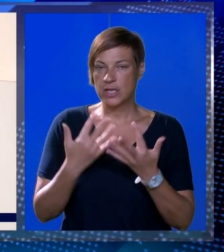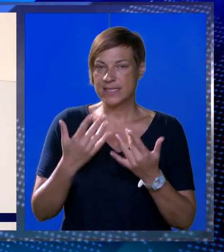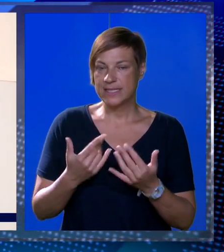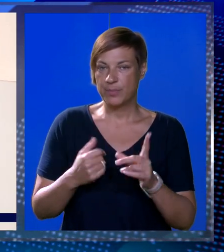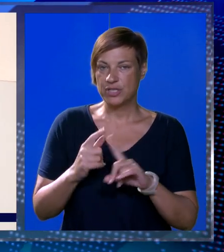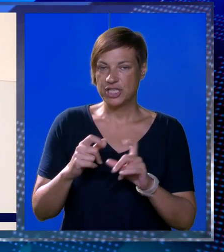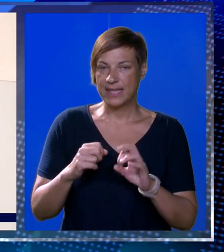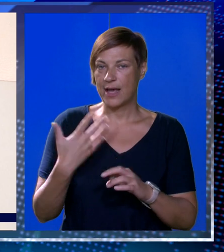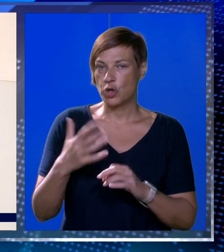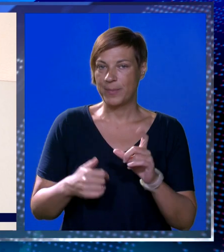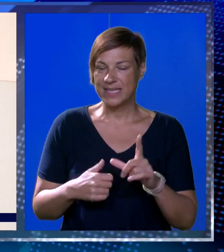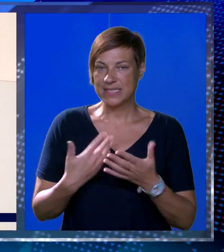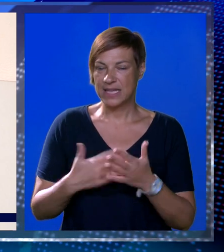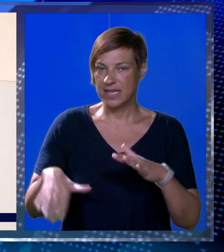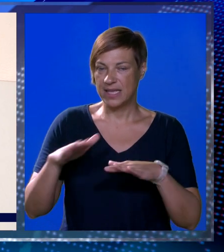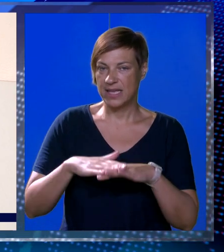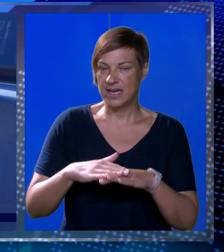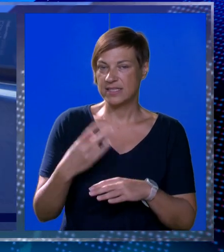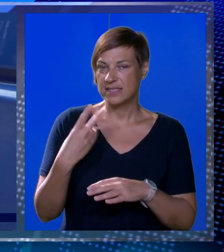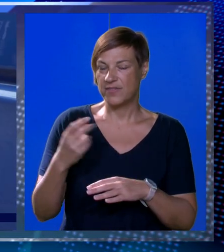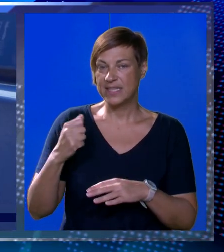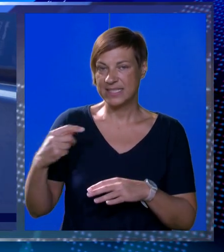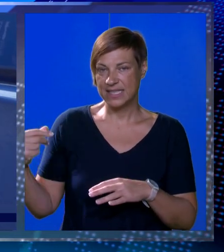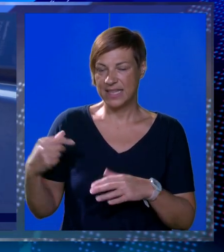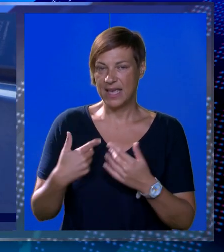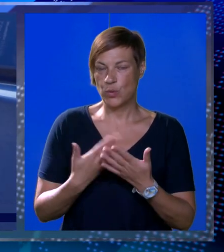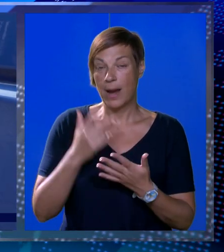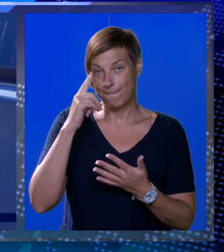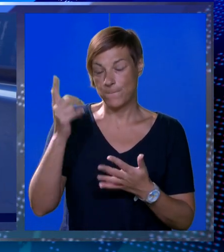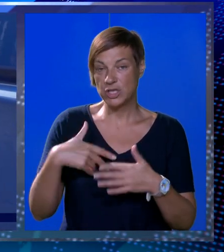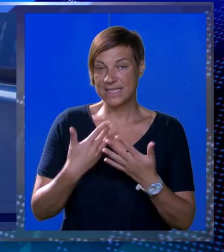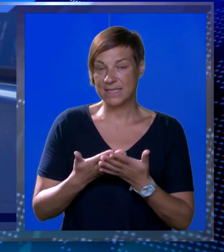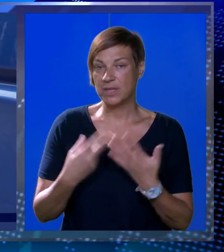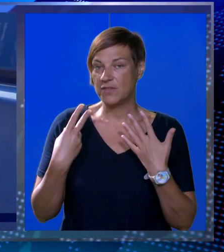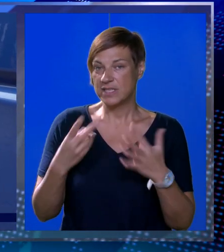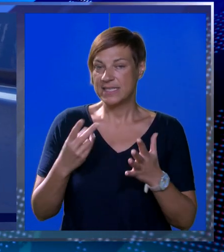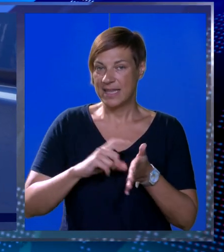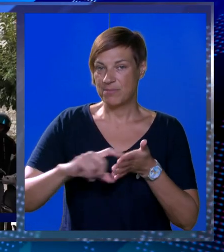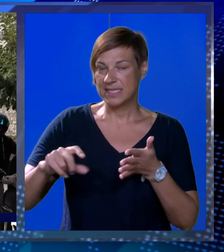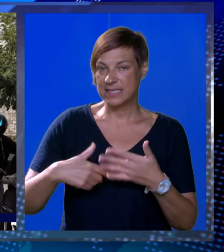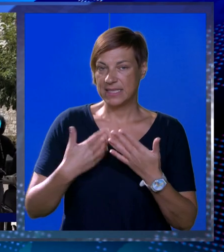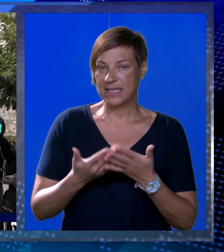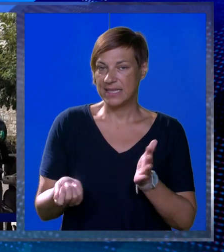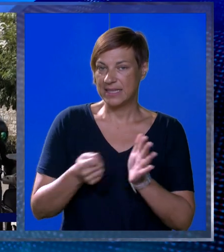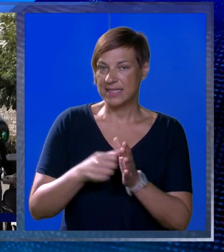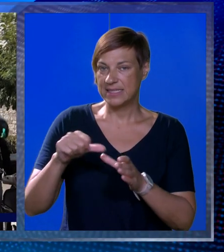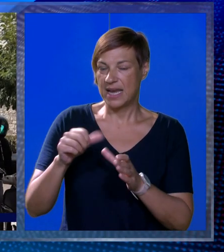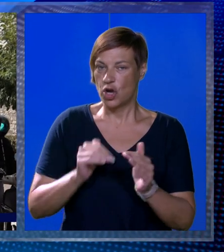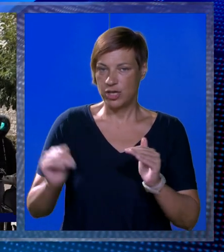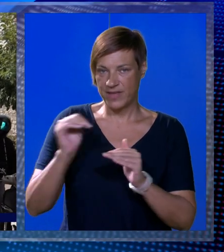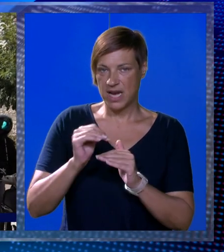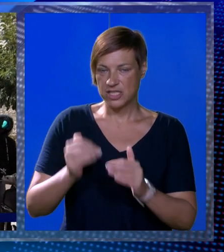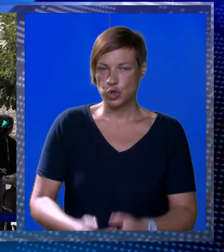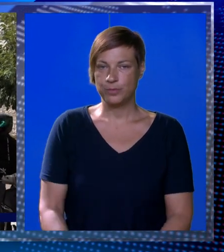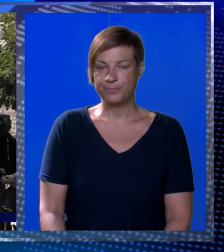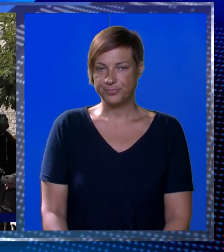Za prosječni tank od 50 litara to je rast roška od 20 eura. Podsjetimo kako je ovo sedamnesti tjedan za redom da cijene goriva